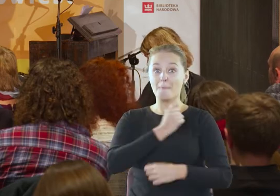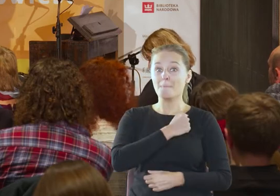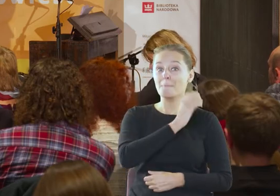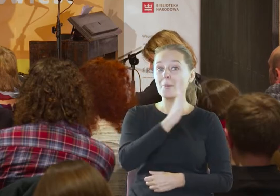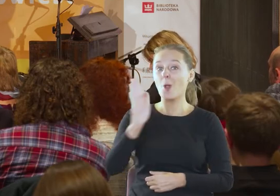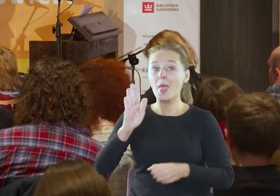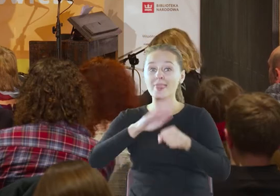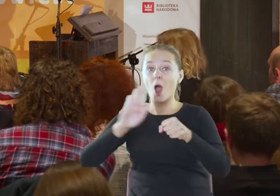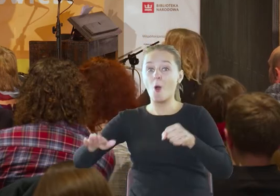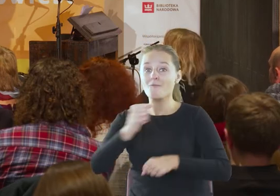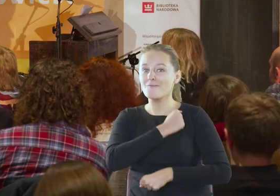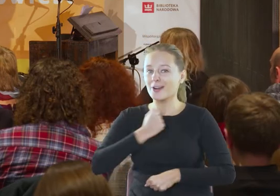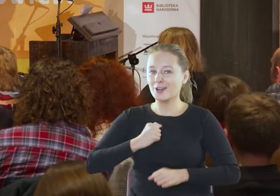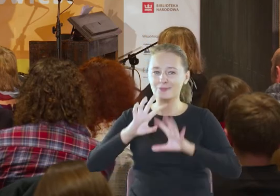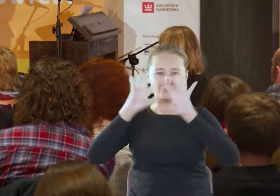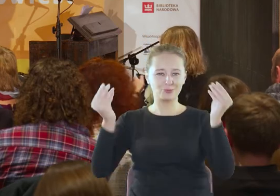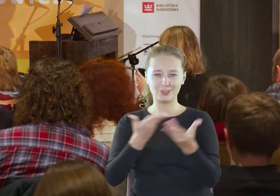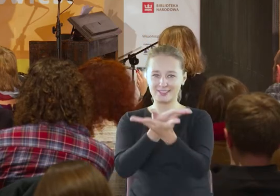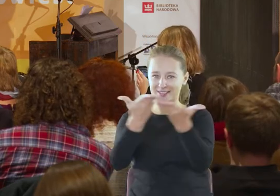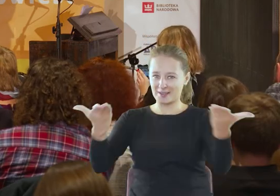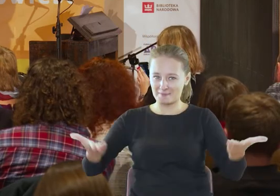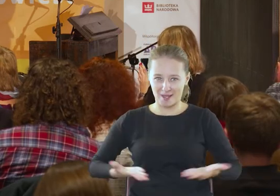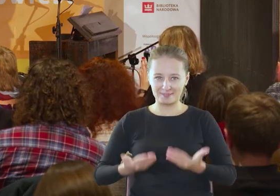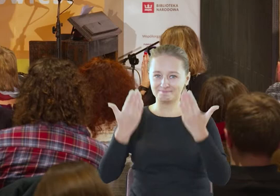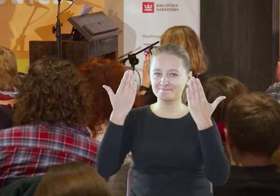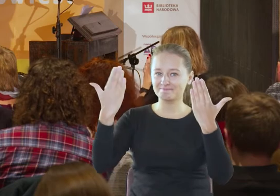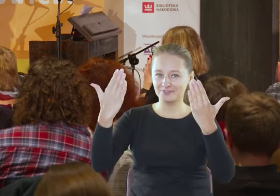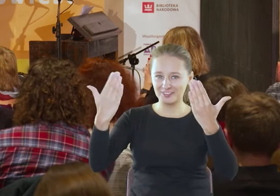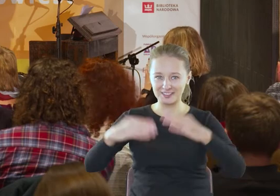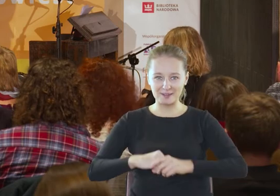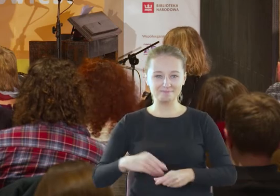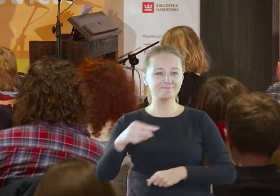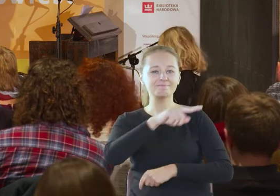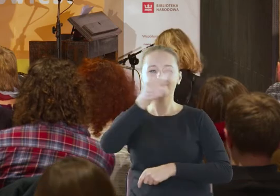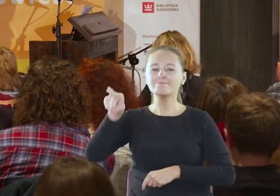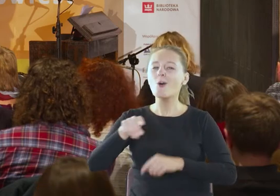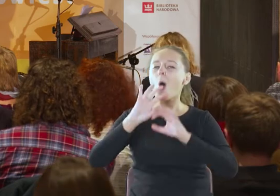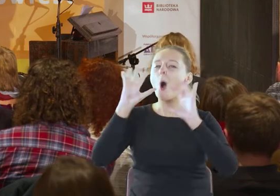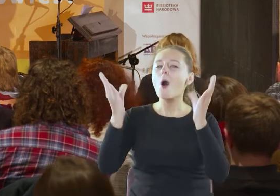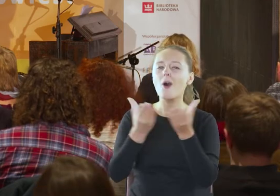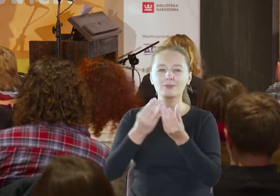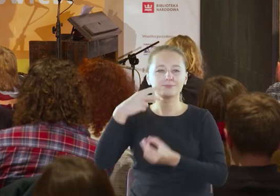i wszystkich Państwa jeszcze raz przed ekranami w całym kraju.